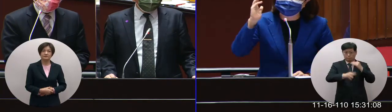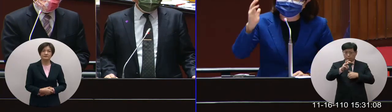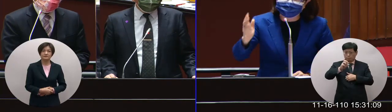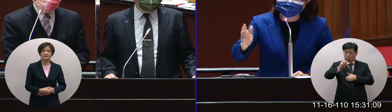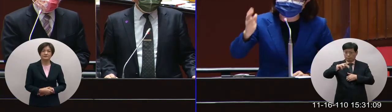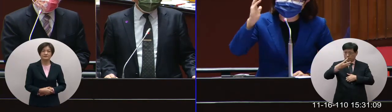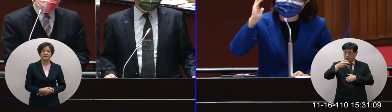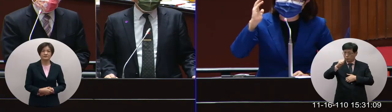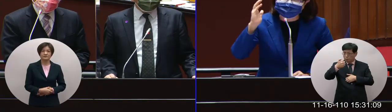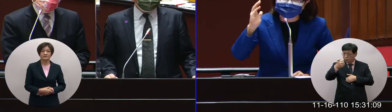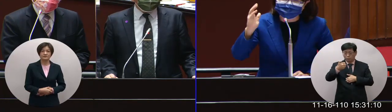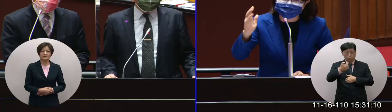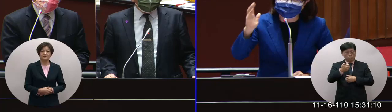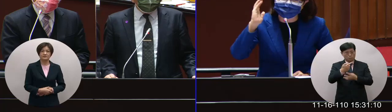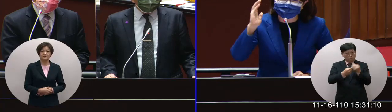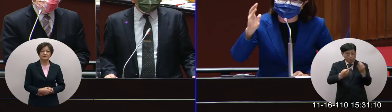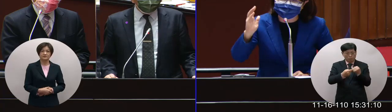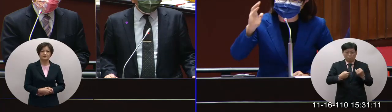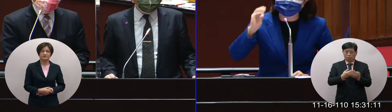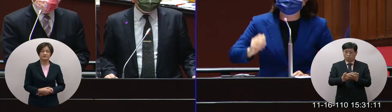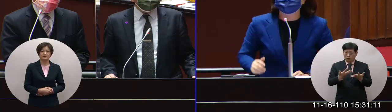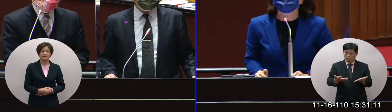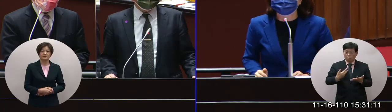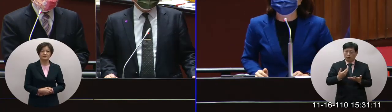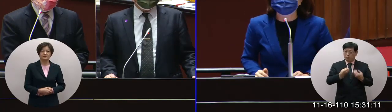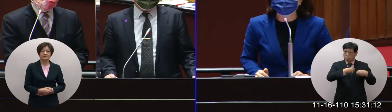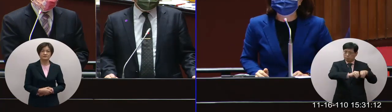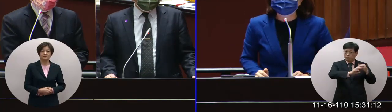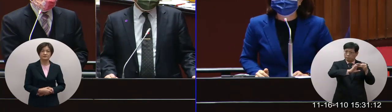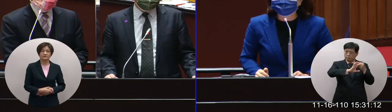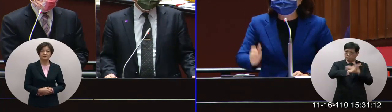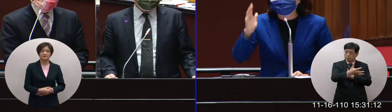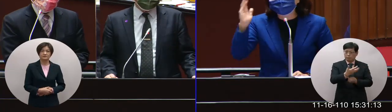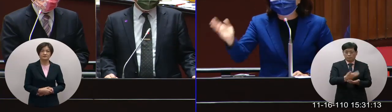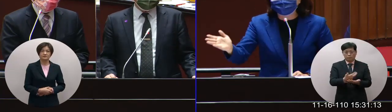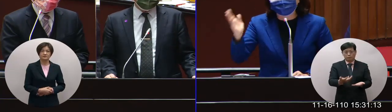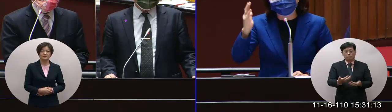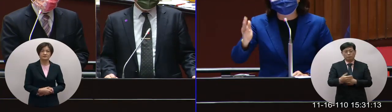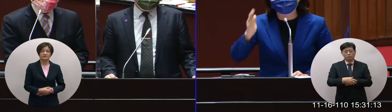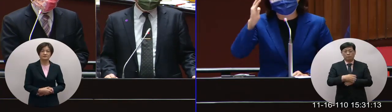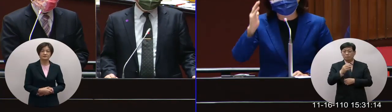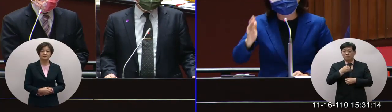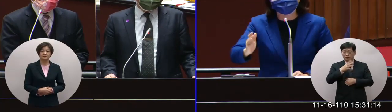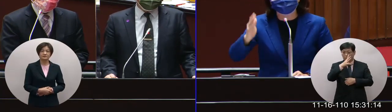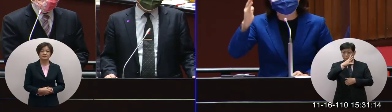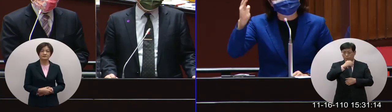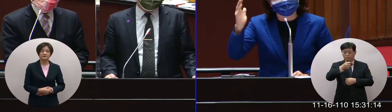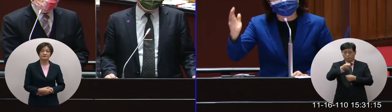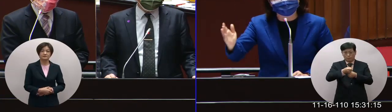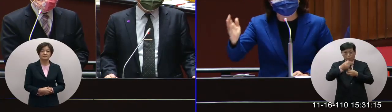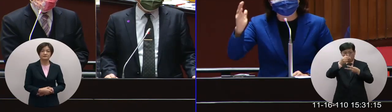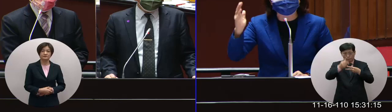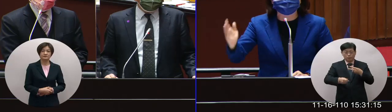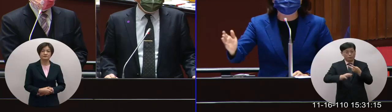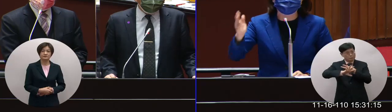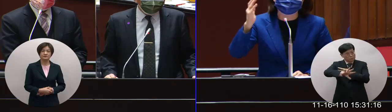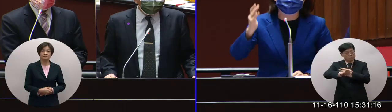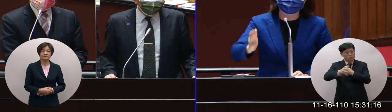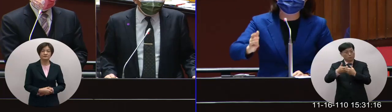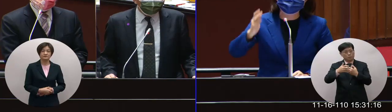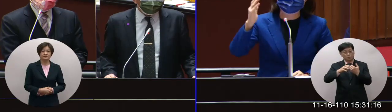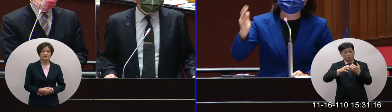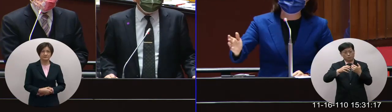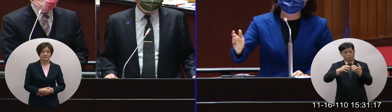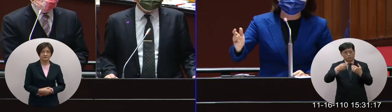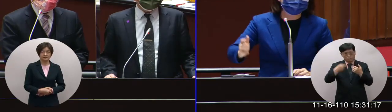萬劑大家也在關心你要怎麼樣去做捐贈的問題剛剛提到巴拉圭之外請問一下我們有沒有跟我們的友邦聯繫